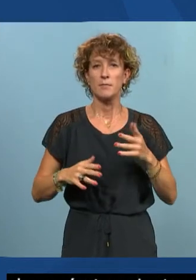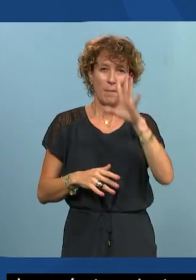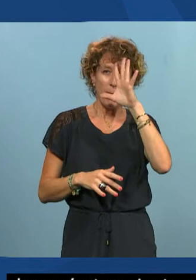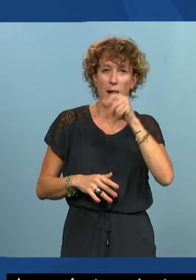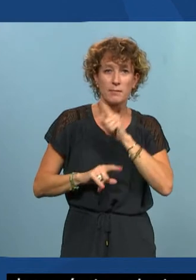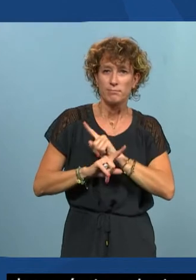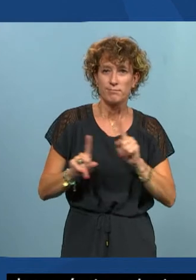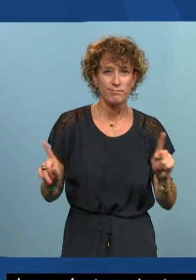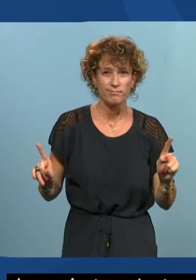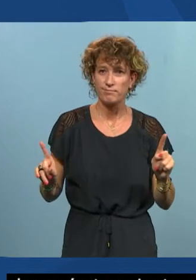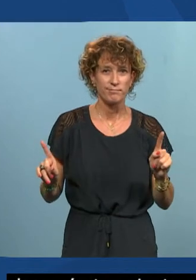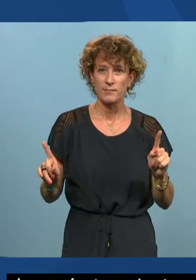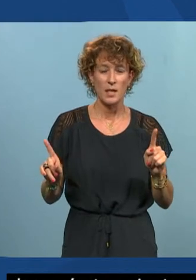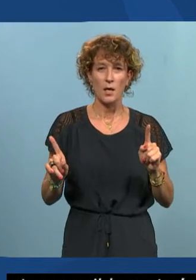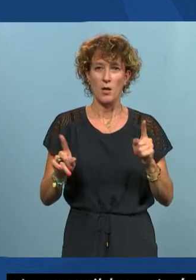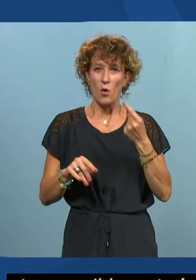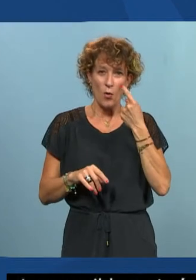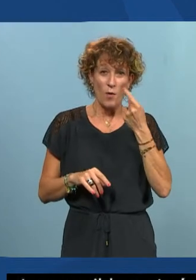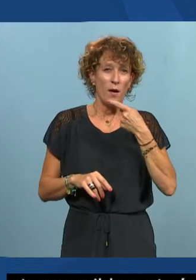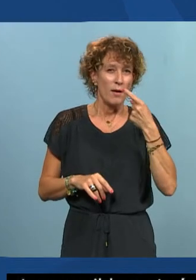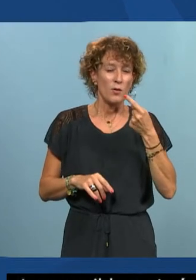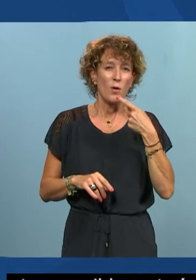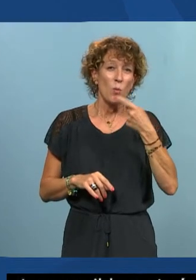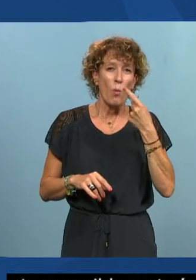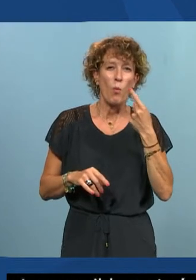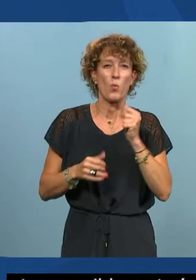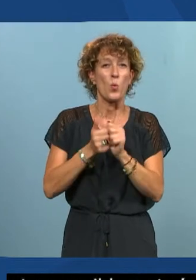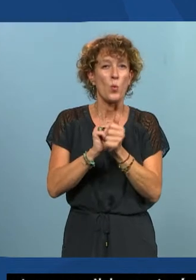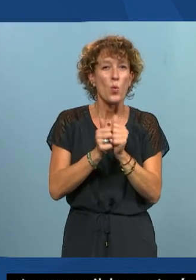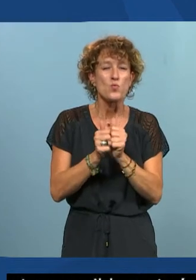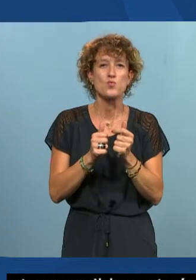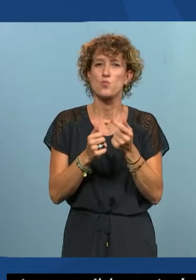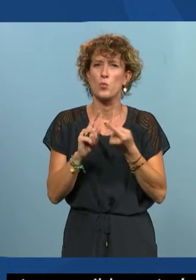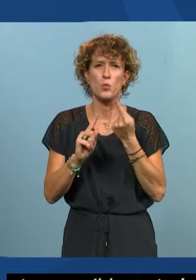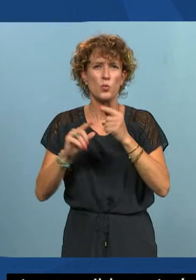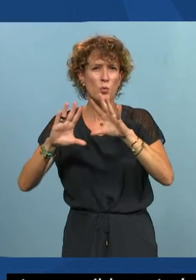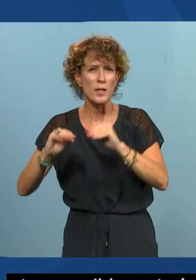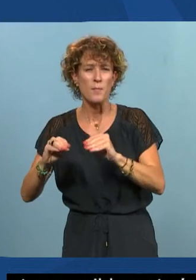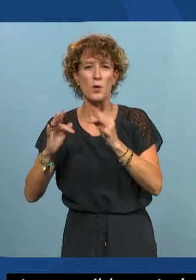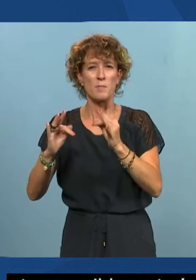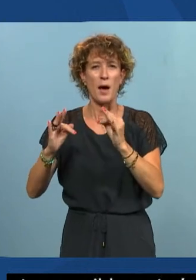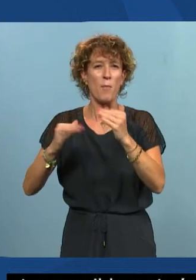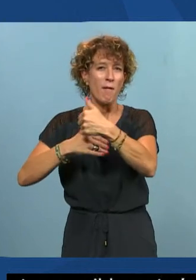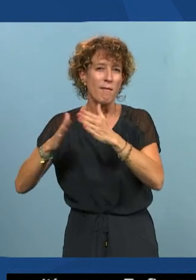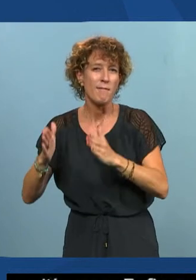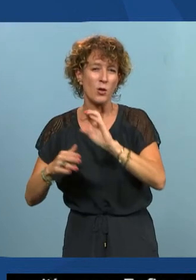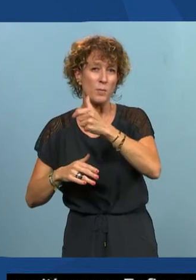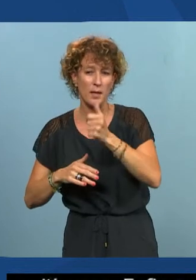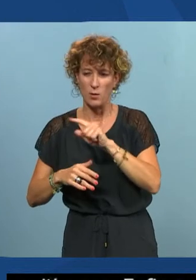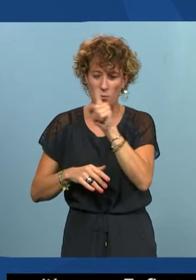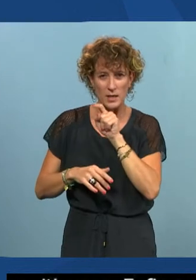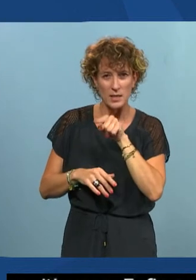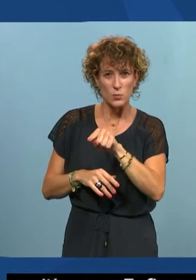que, par exemple, dans les concours, dans les euros de concours, en particulier dans les postes en rapport avec le périmètre du numérique, on pose la question,